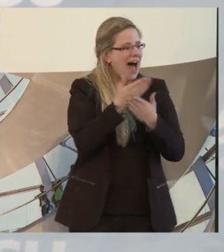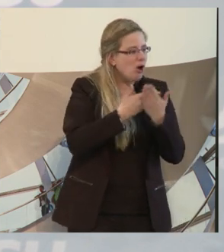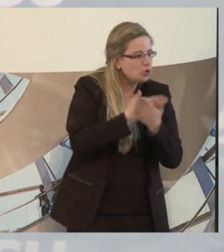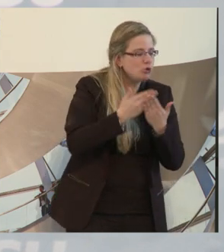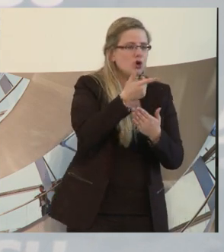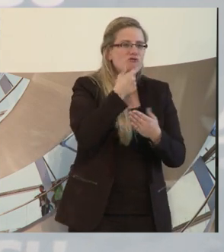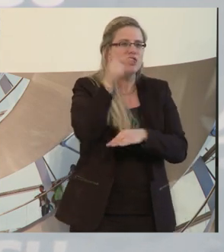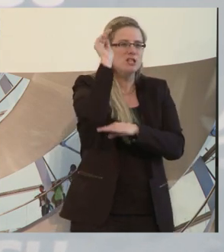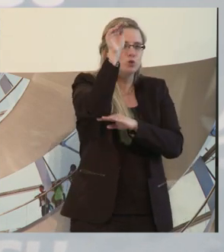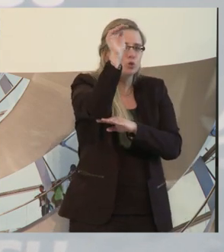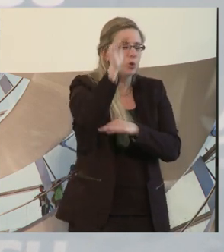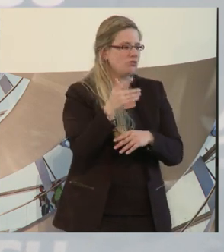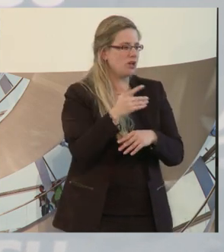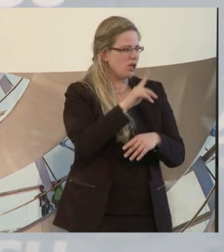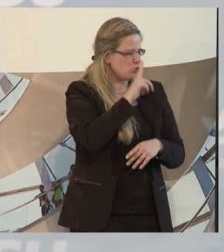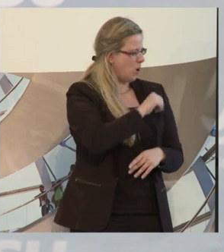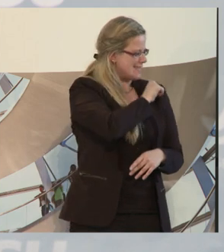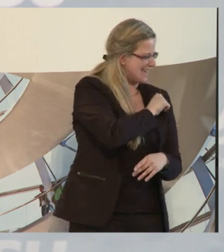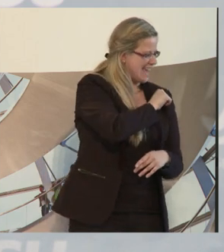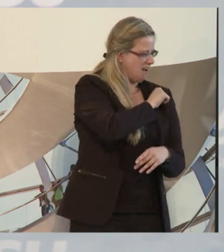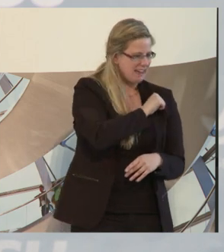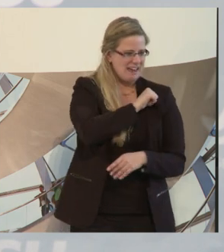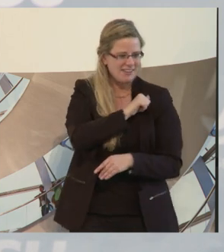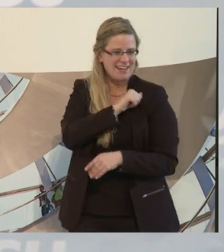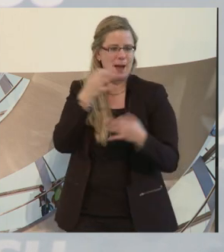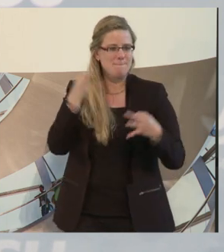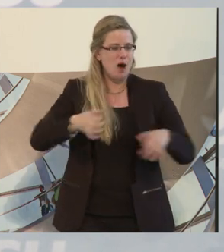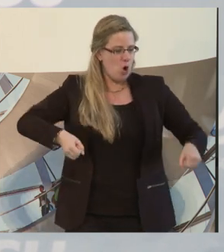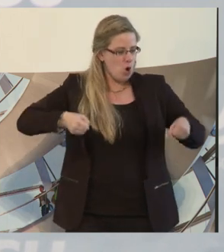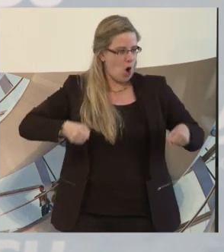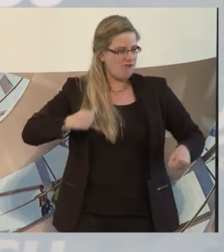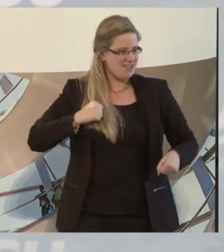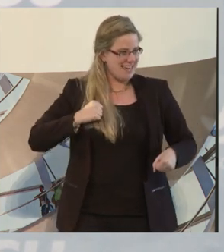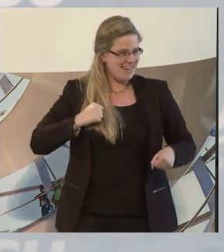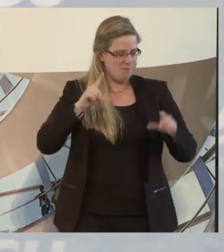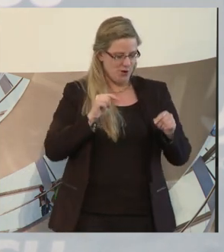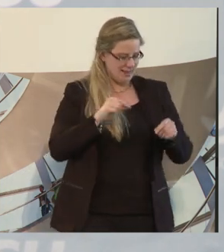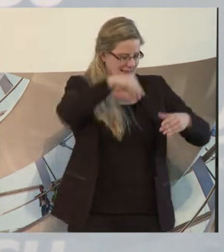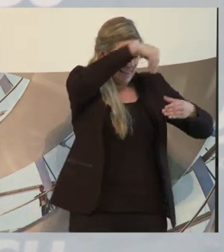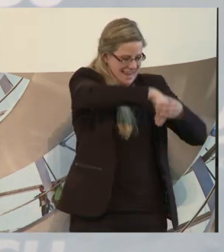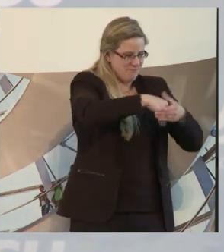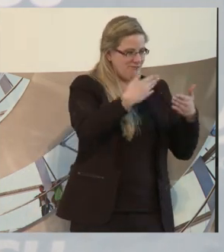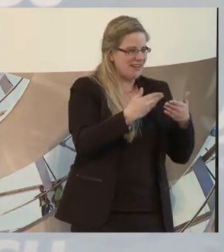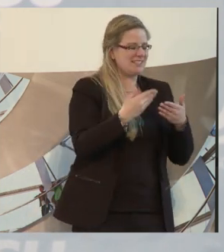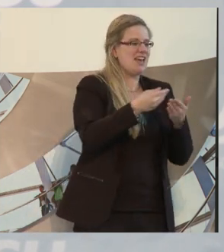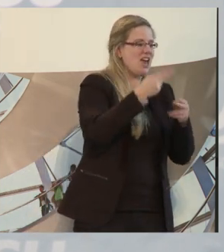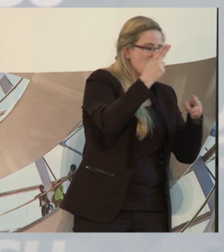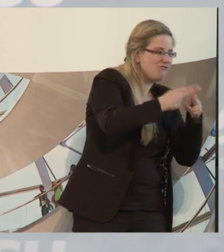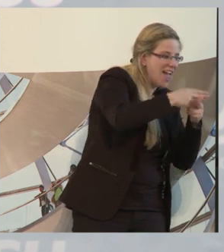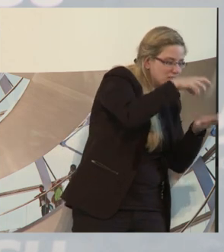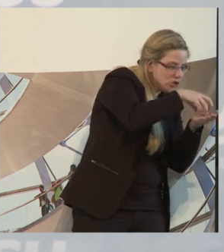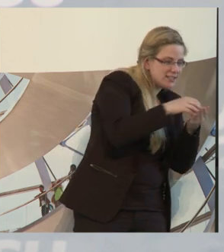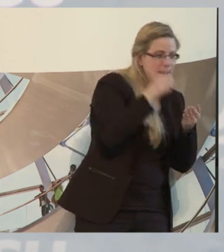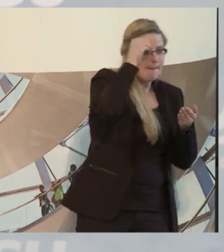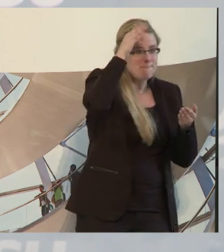brauchen die nicht mehr einzelne Träger, sondern die brauchen Kofferträger, die halt Werkstatt und Bildung und Beschäftigung in einem mit anbieten